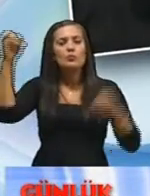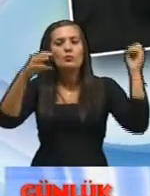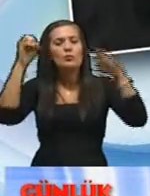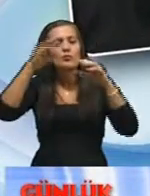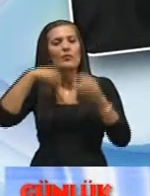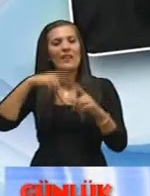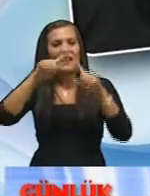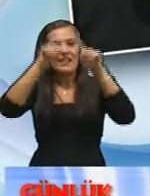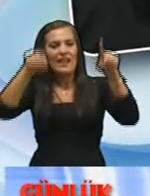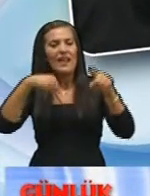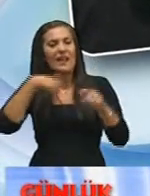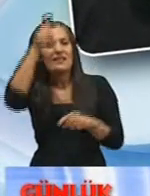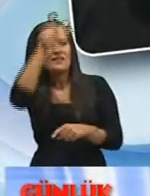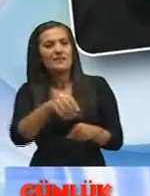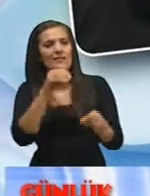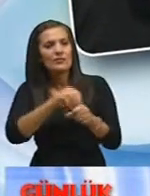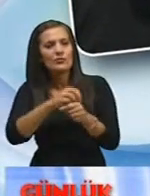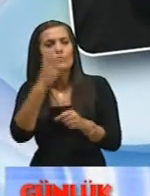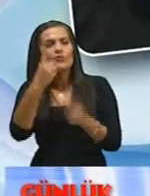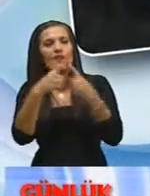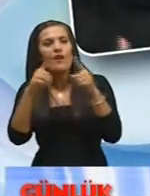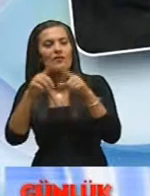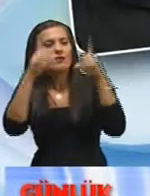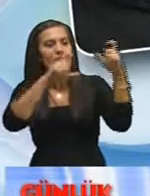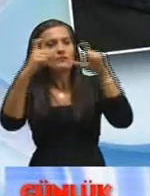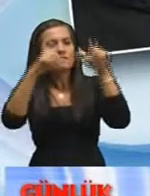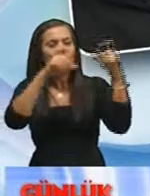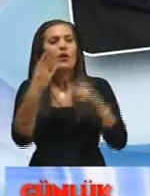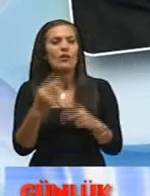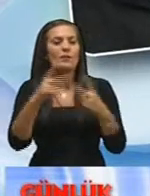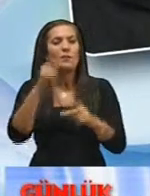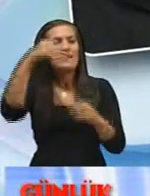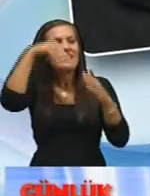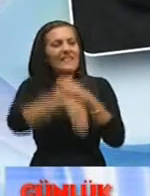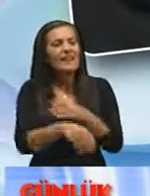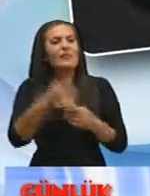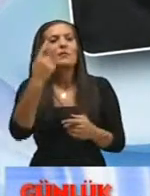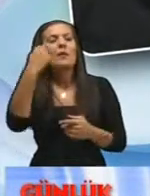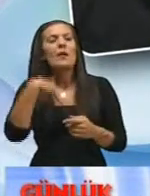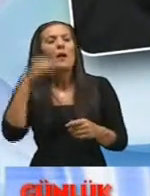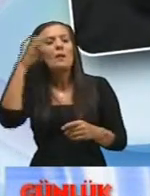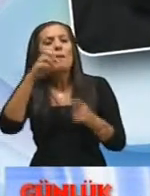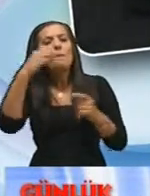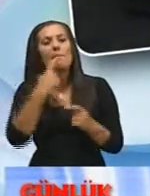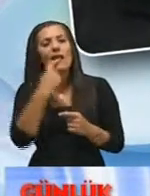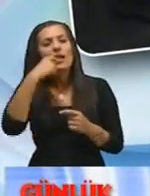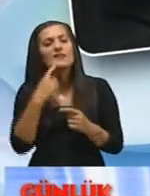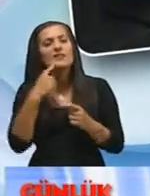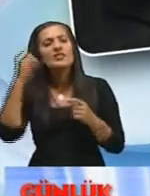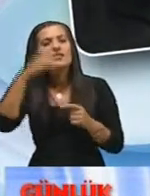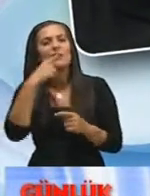görebilmektir nesneyi yani bunu kazandırmak önemlidir bir derinlik sağlamak, üç boyut vermek, plastik ışık dediğimiz ışıkla